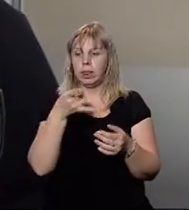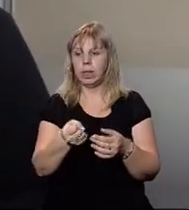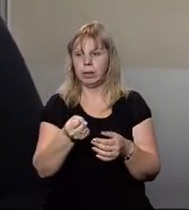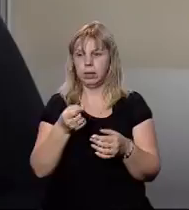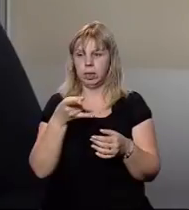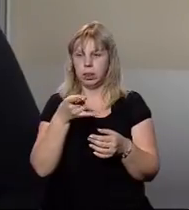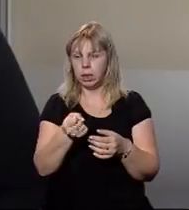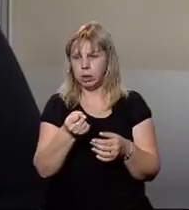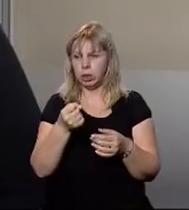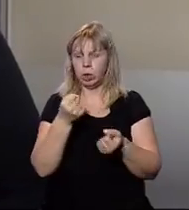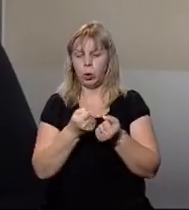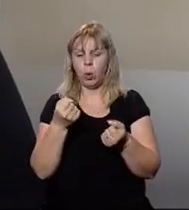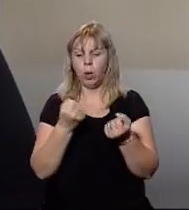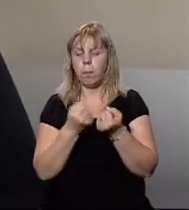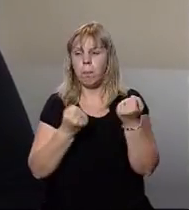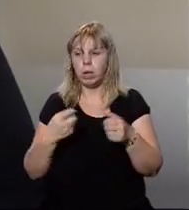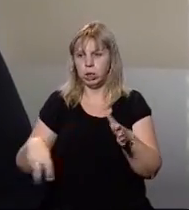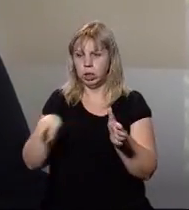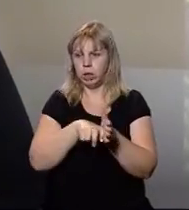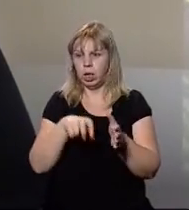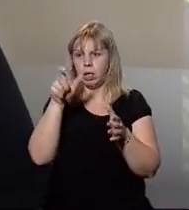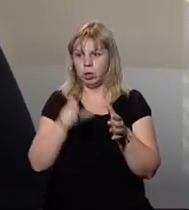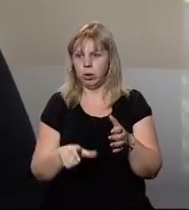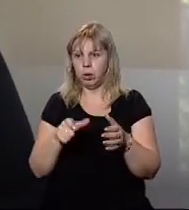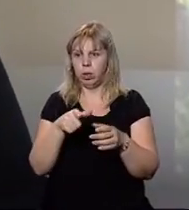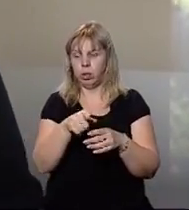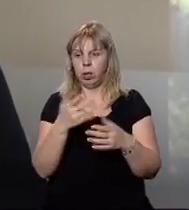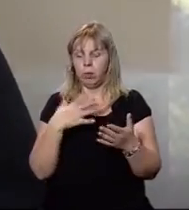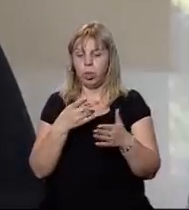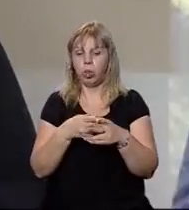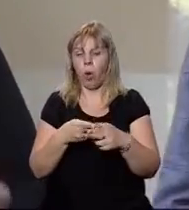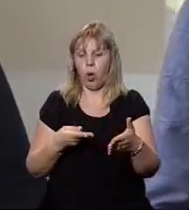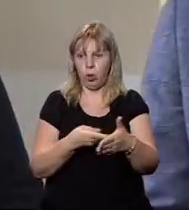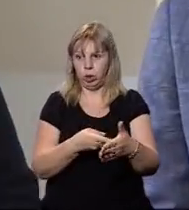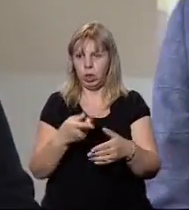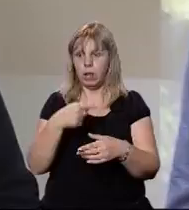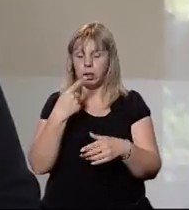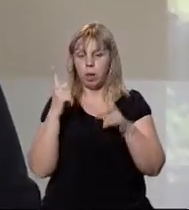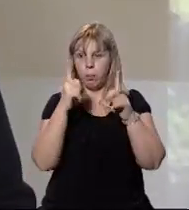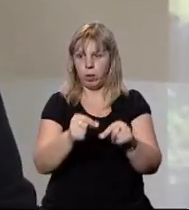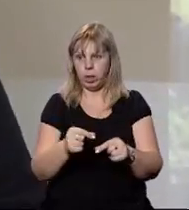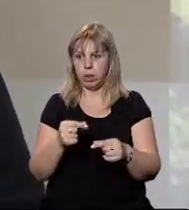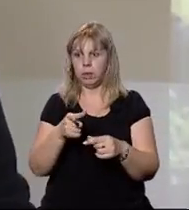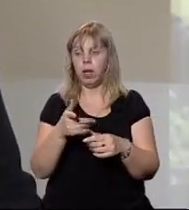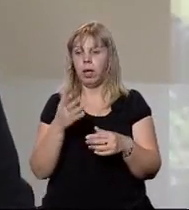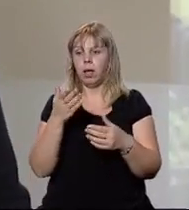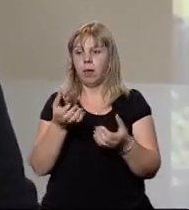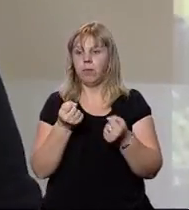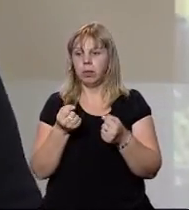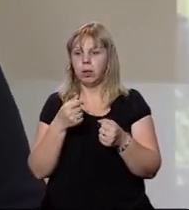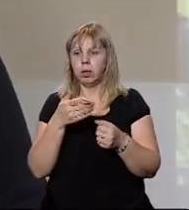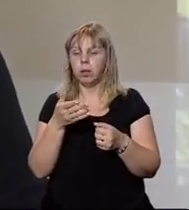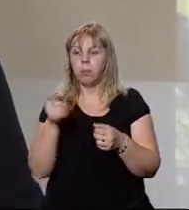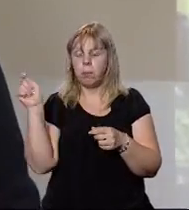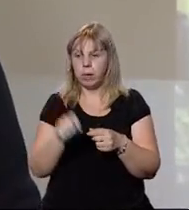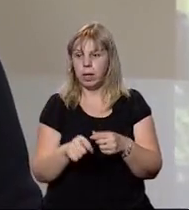до машини сів людина і почав поражувати йому ножем. І сказав йому їхати по якійсь адресі. Він тихенько,